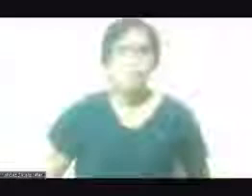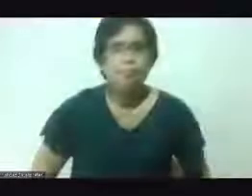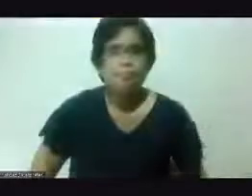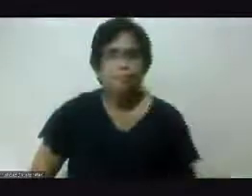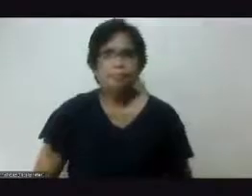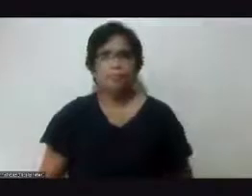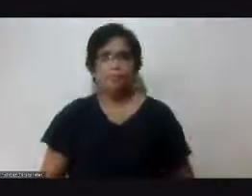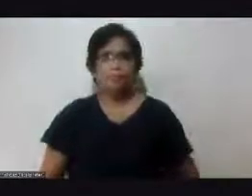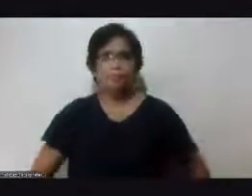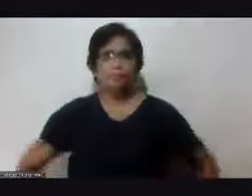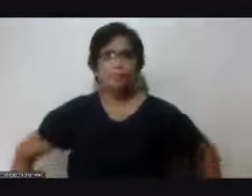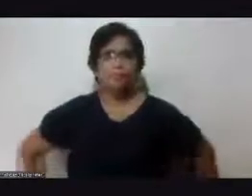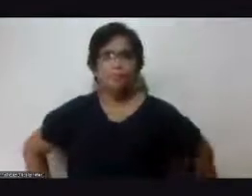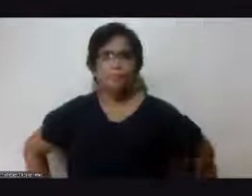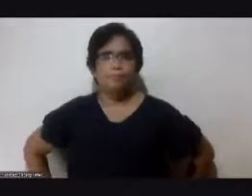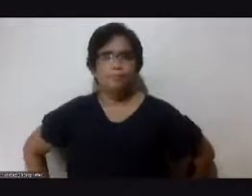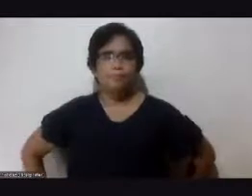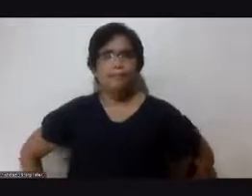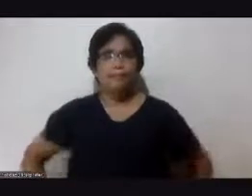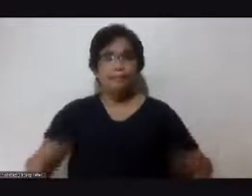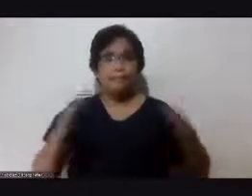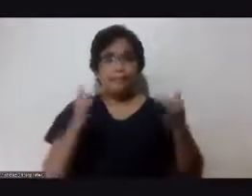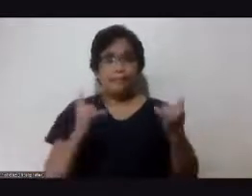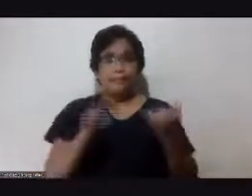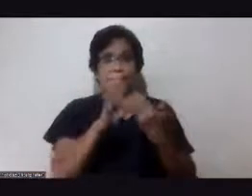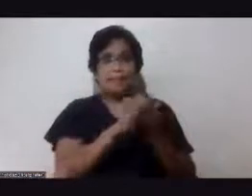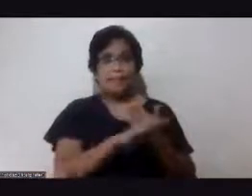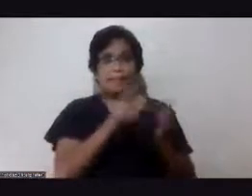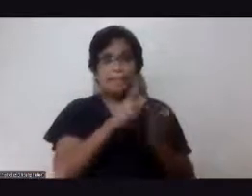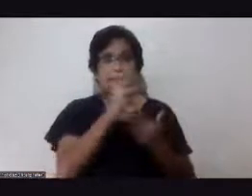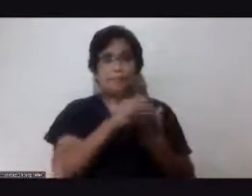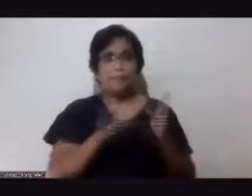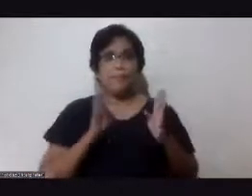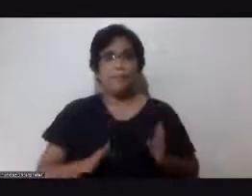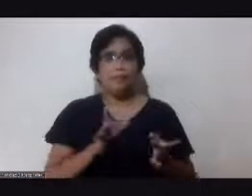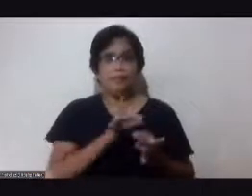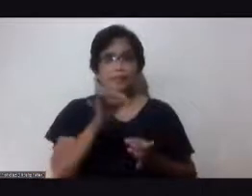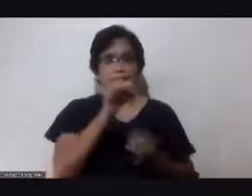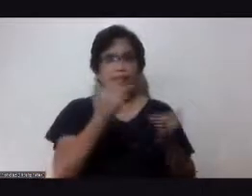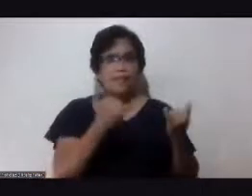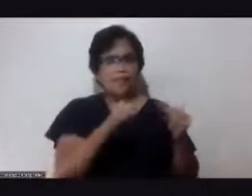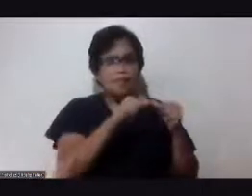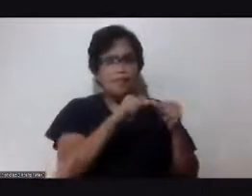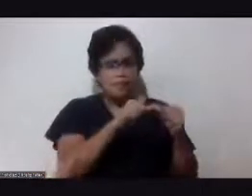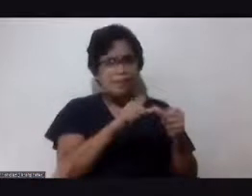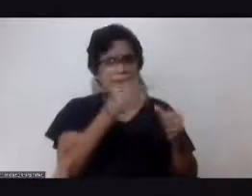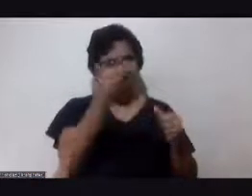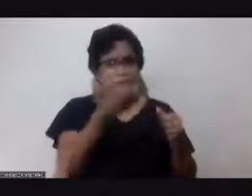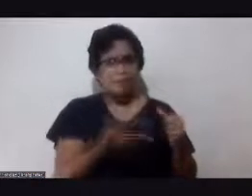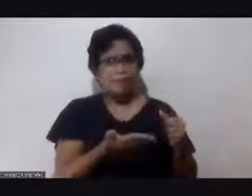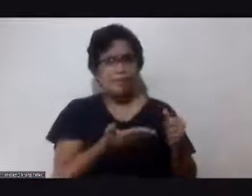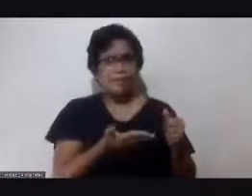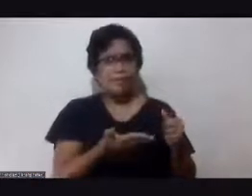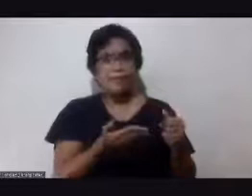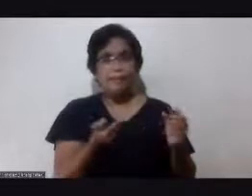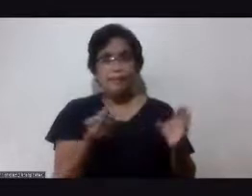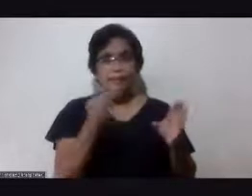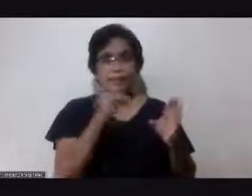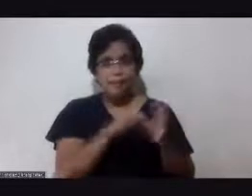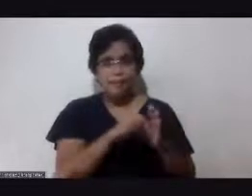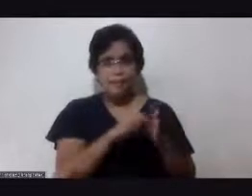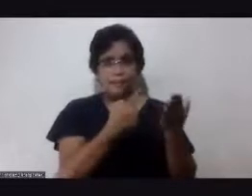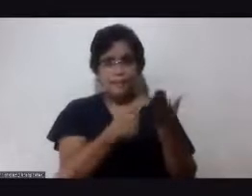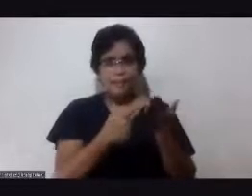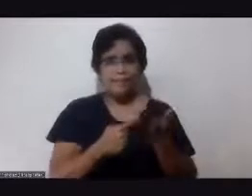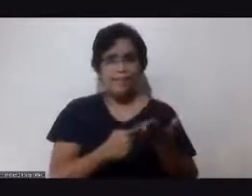Alright Nagbabalik po tayo sa ating programang Body and Soul at patuloy pa rin po namin kayo inanyayahan na sumali sa ating talakayan